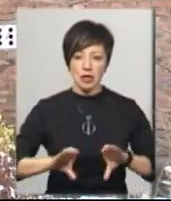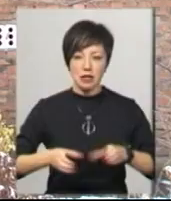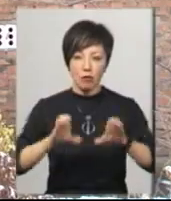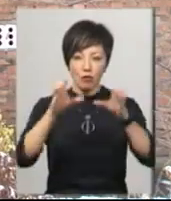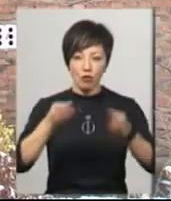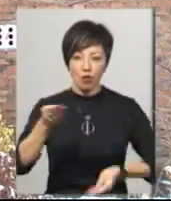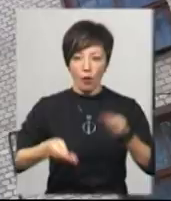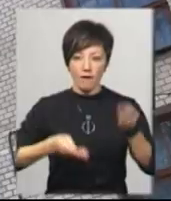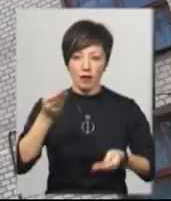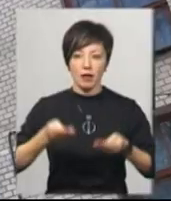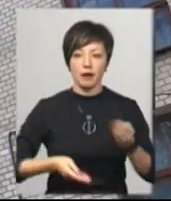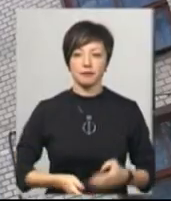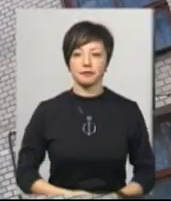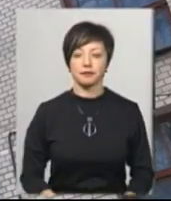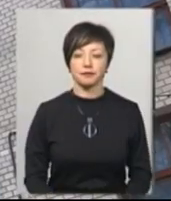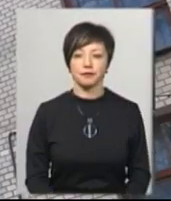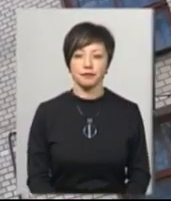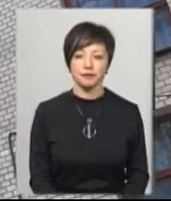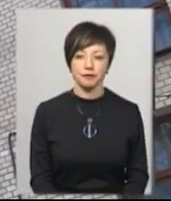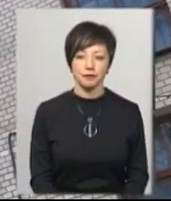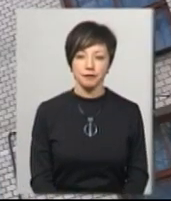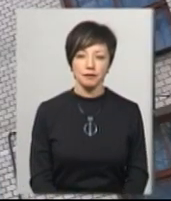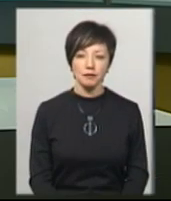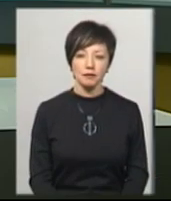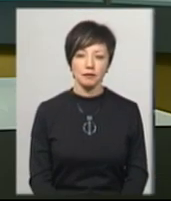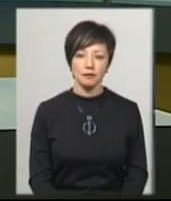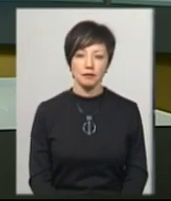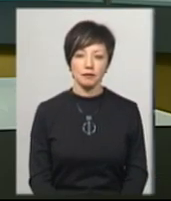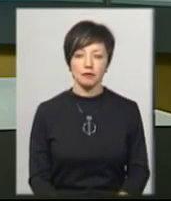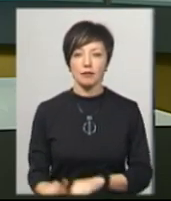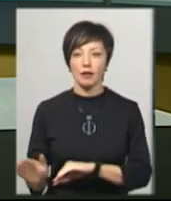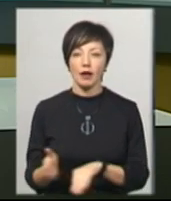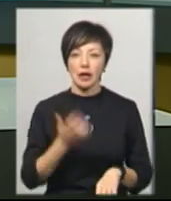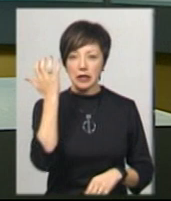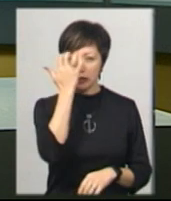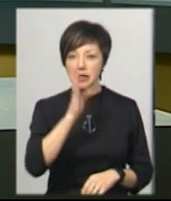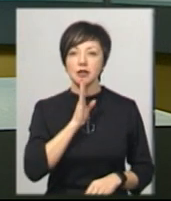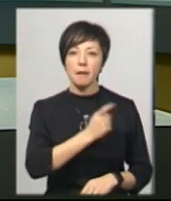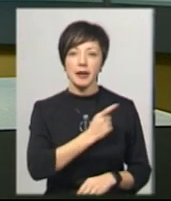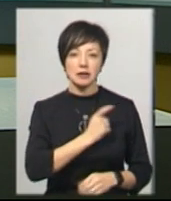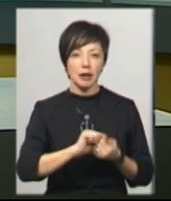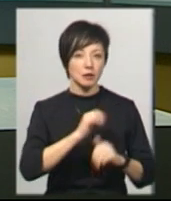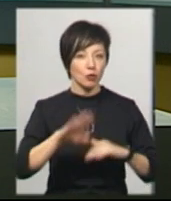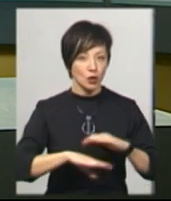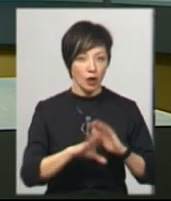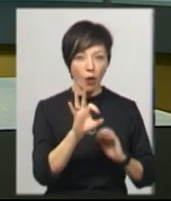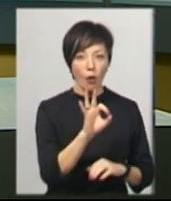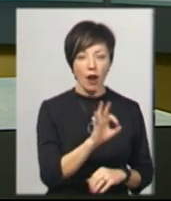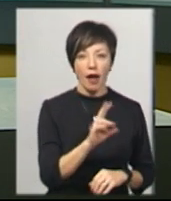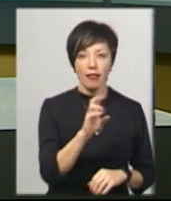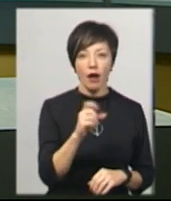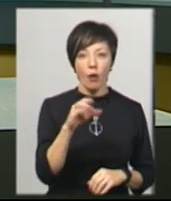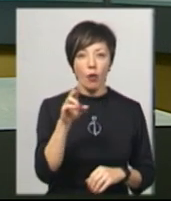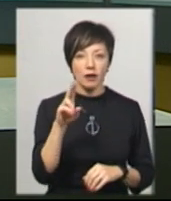Леся Боровець, Дам'ян Цегольник. Новини на Суспільному. Хмельницький. Незряча майстриня з Кам'янця Подільського Ольга Негода